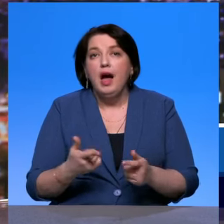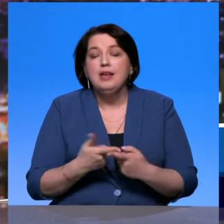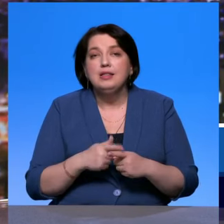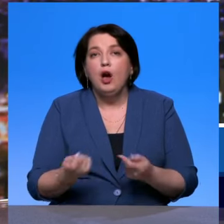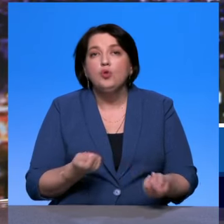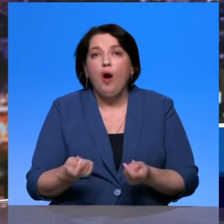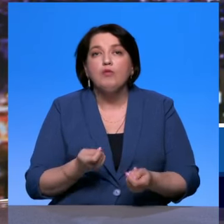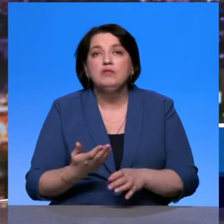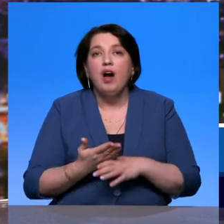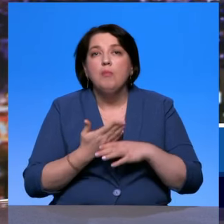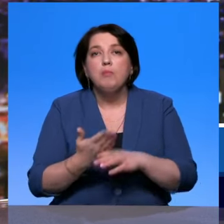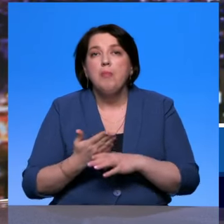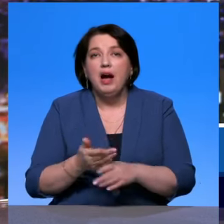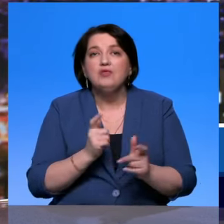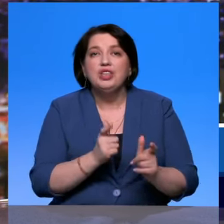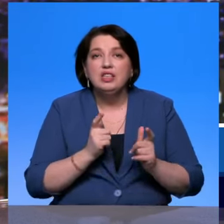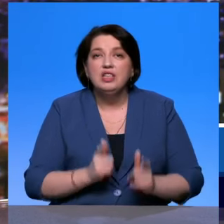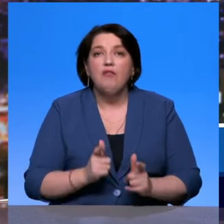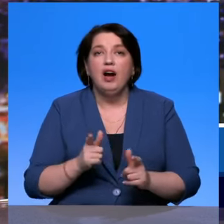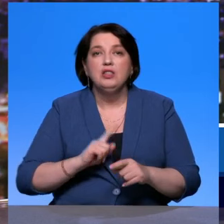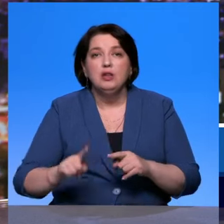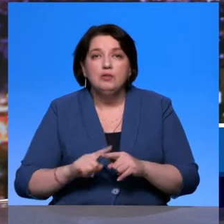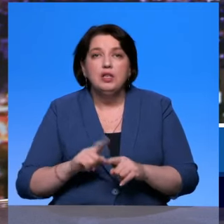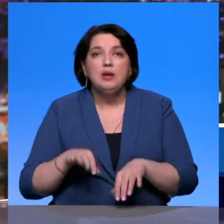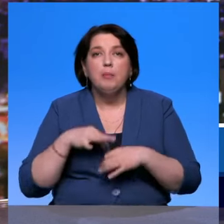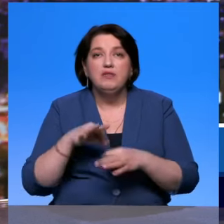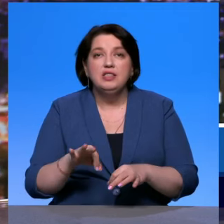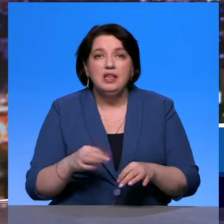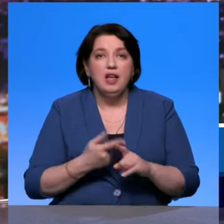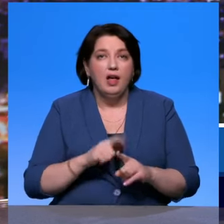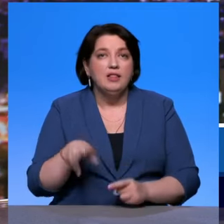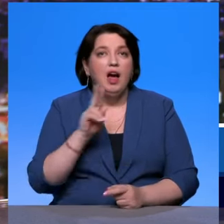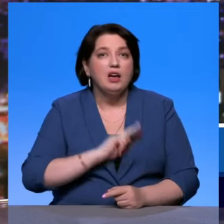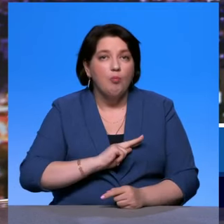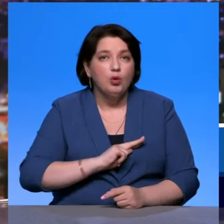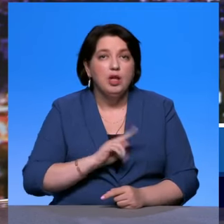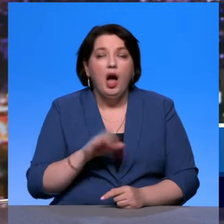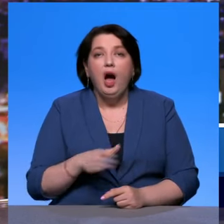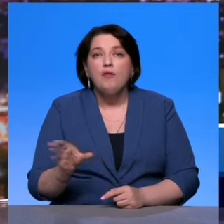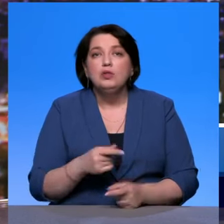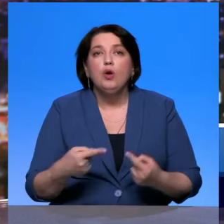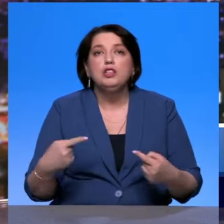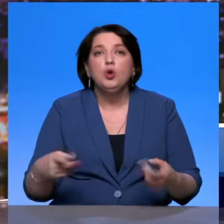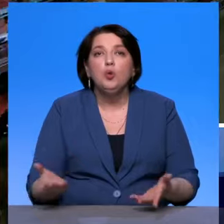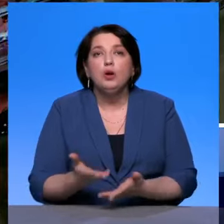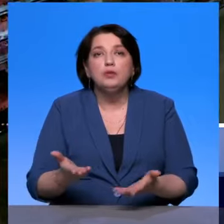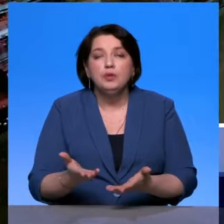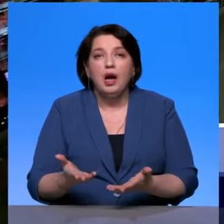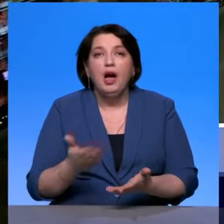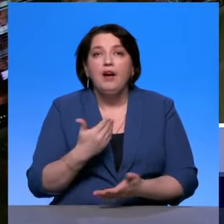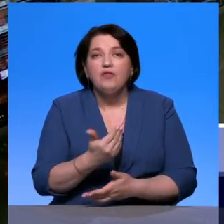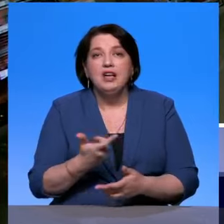согласовании, да? В ускоренном каком-то процессе ведения этой работы. А все остальное-то ведь вы до себя